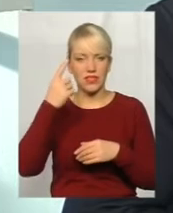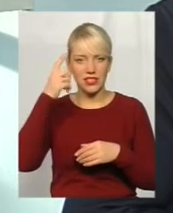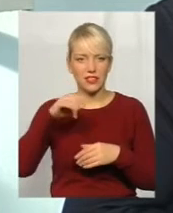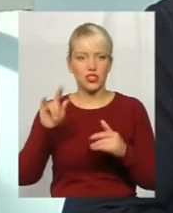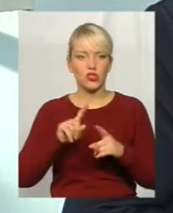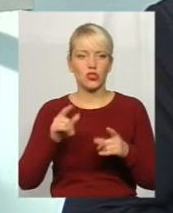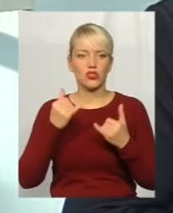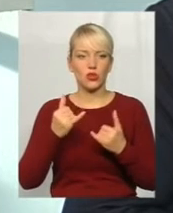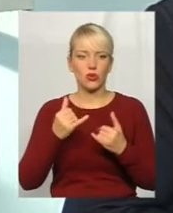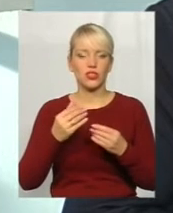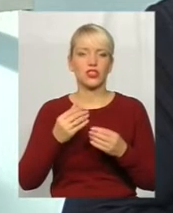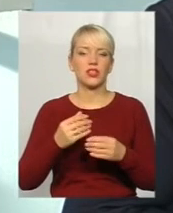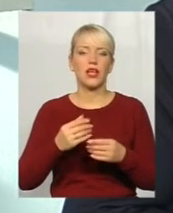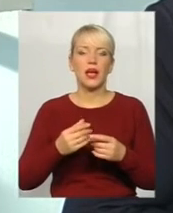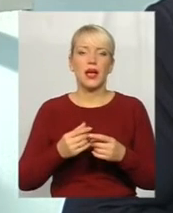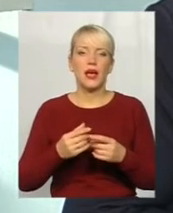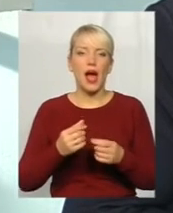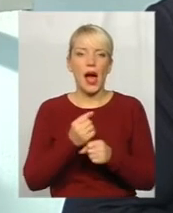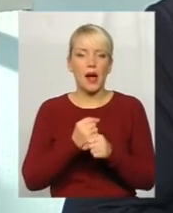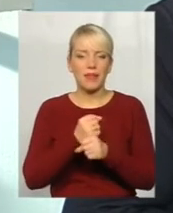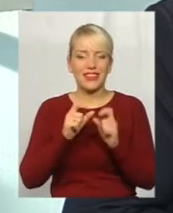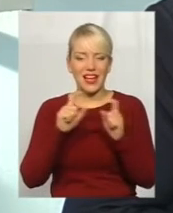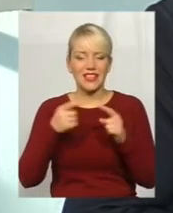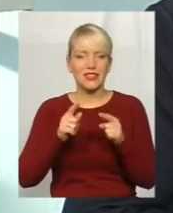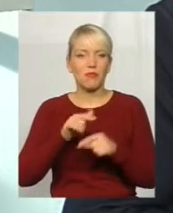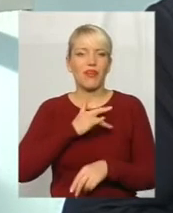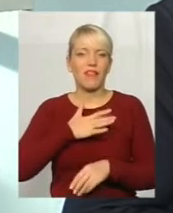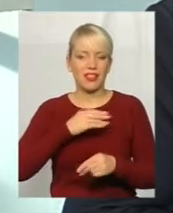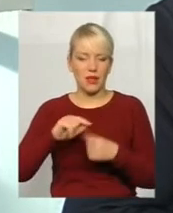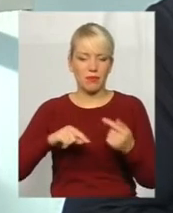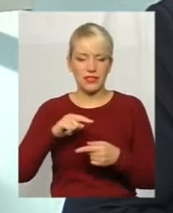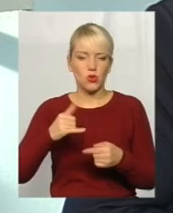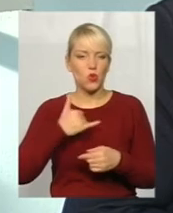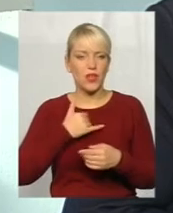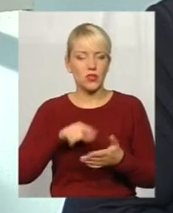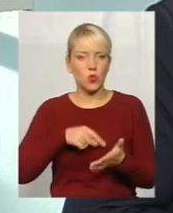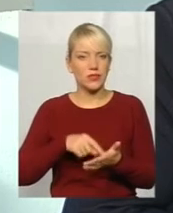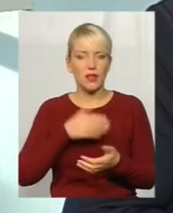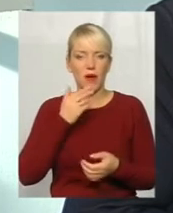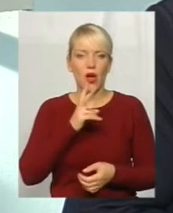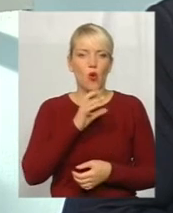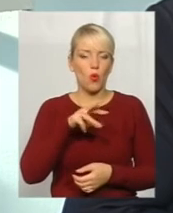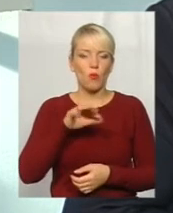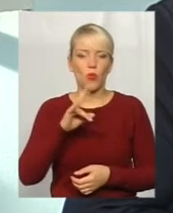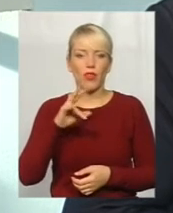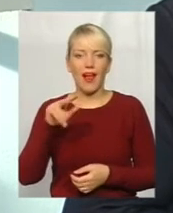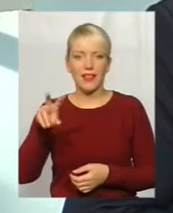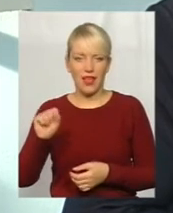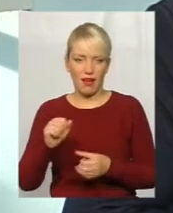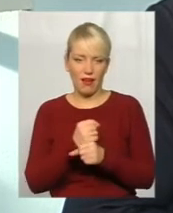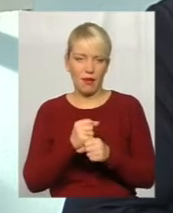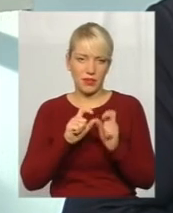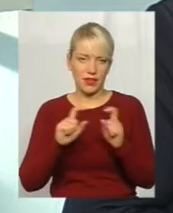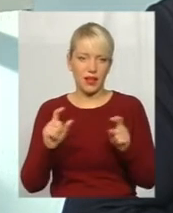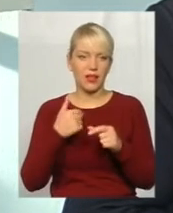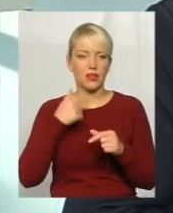аптечний бізнес, це бізнес приватний. У нас в місті нема, в місті іменно комунальних аптек. Я думаю, що ми